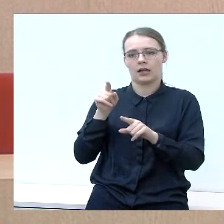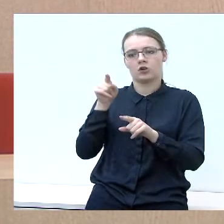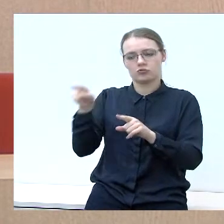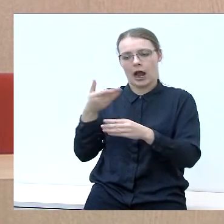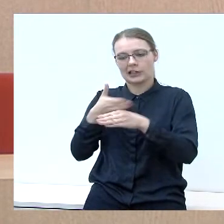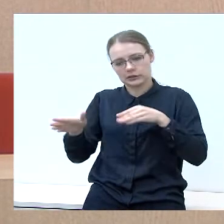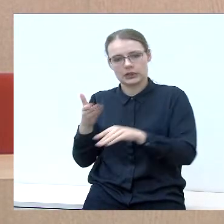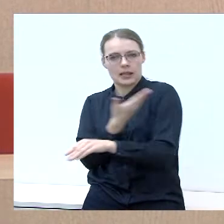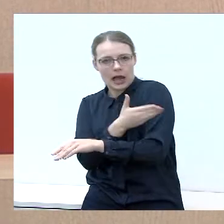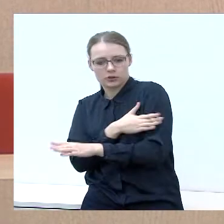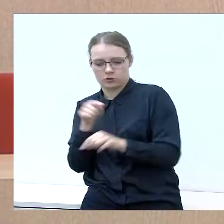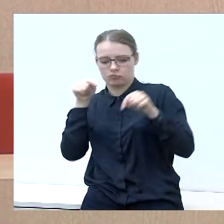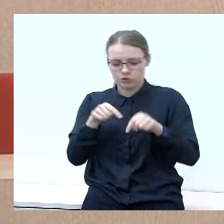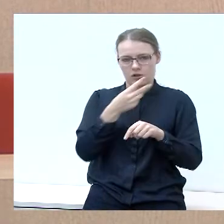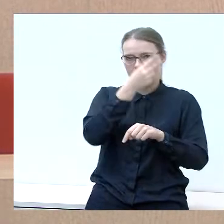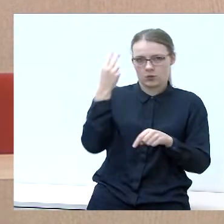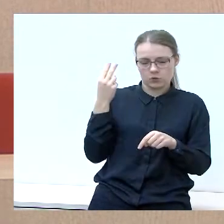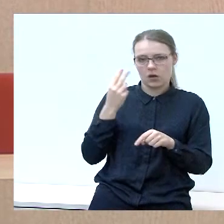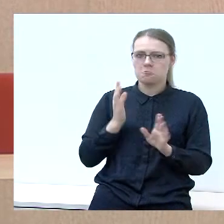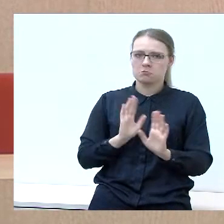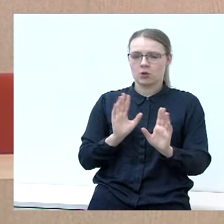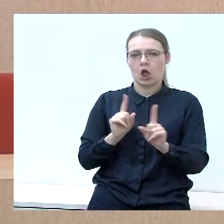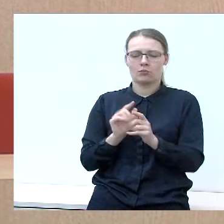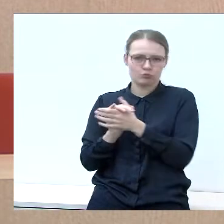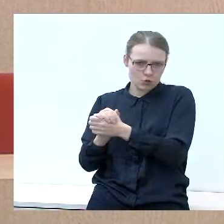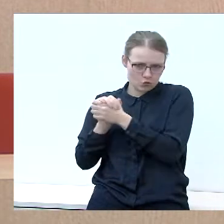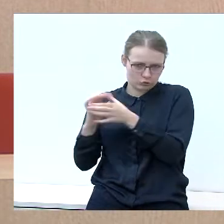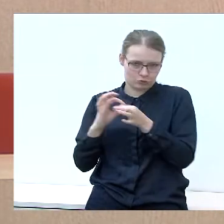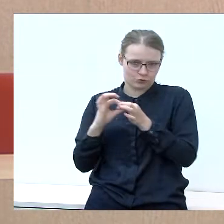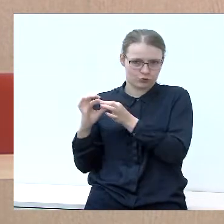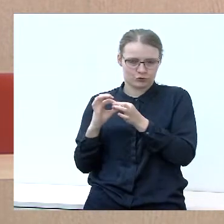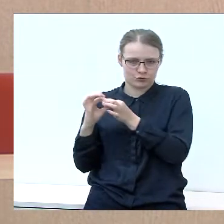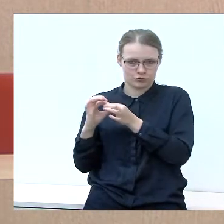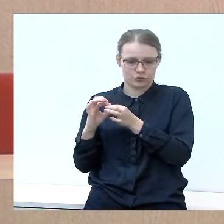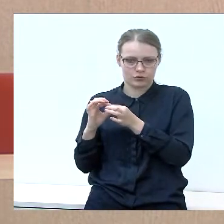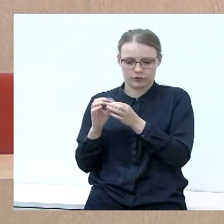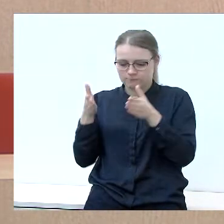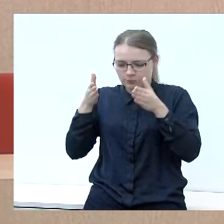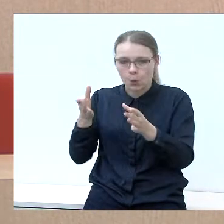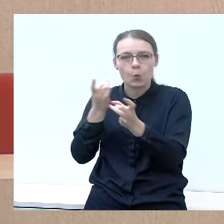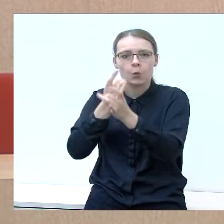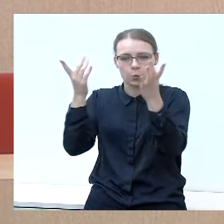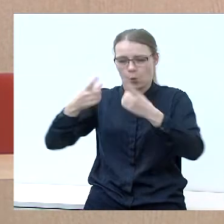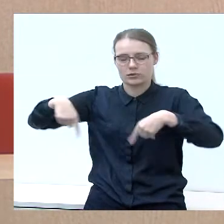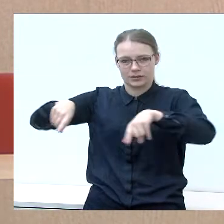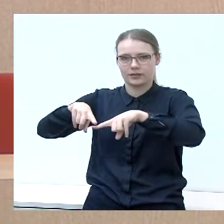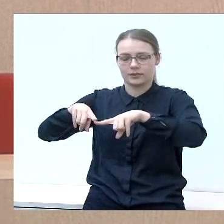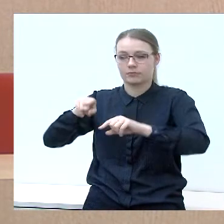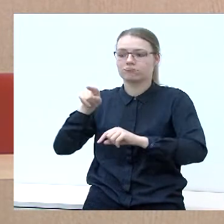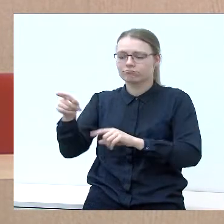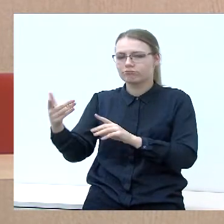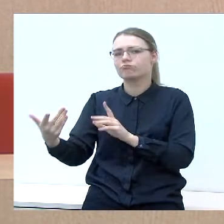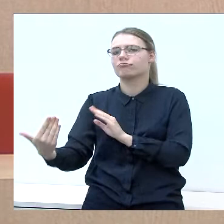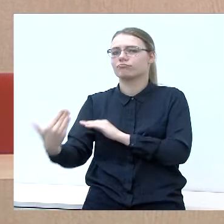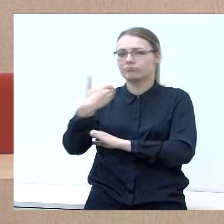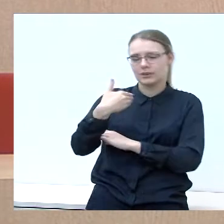čia Lietuva. Mes palaikom bičiuliškus santykus, ypatingai kultūros rytyje. Jie atvažiuoja pas